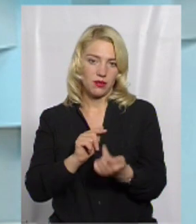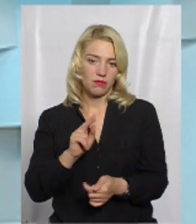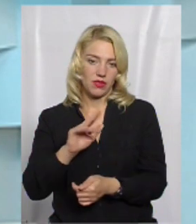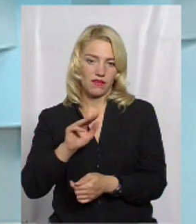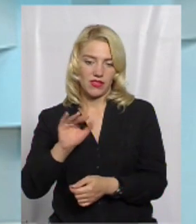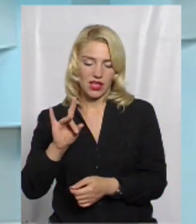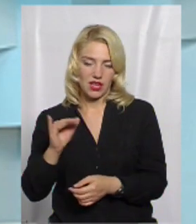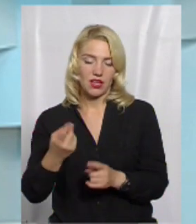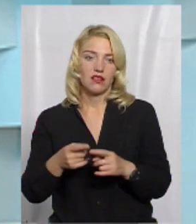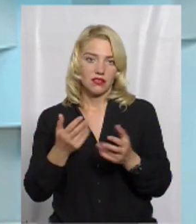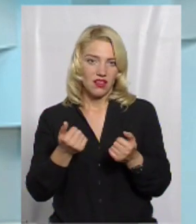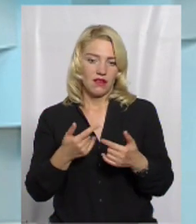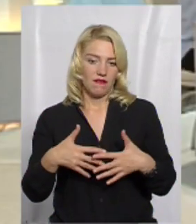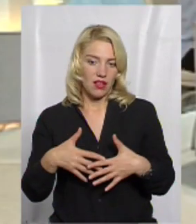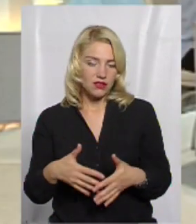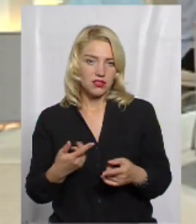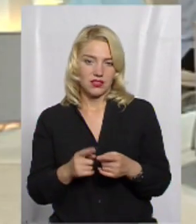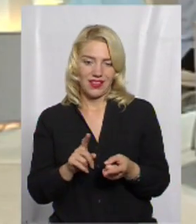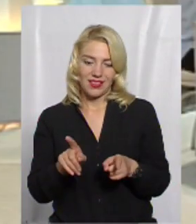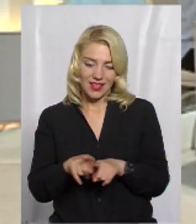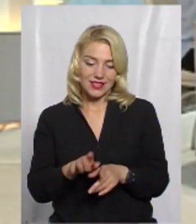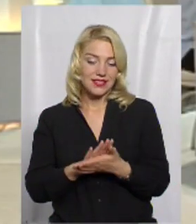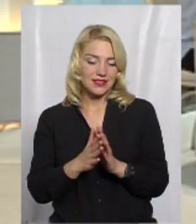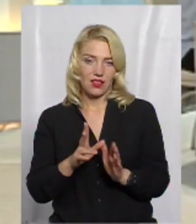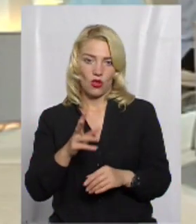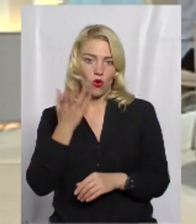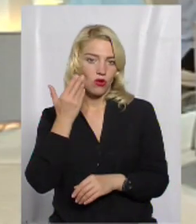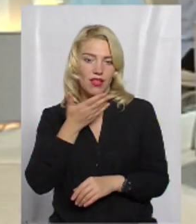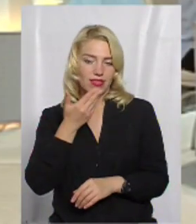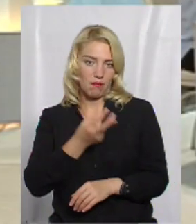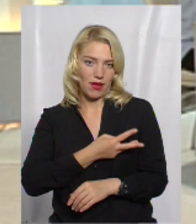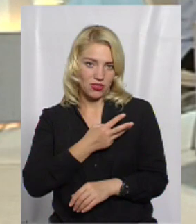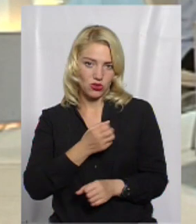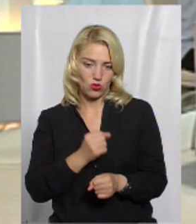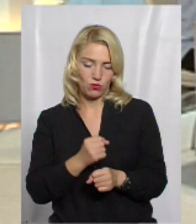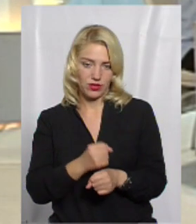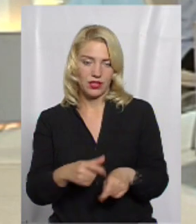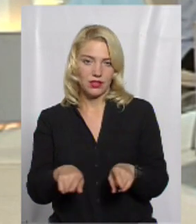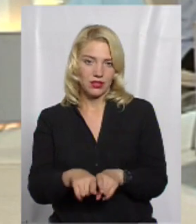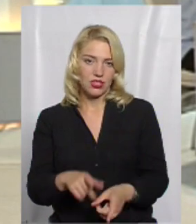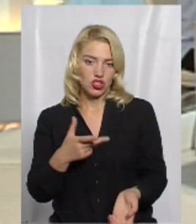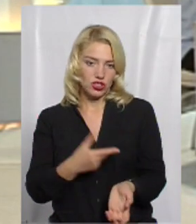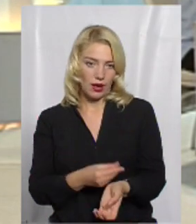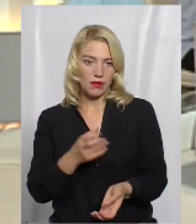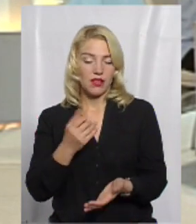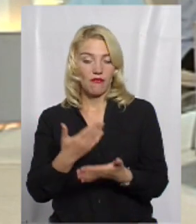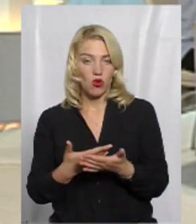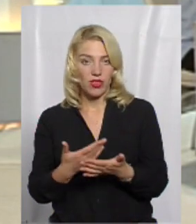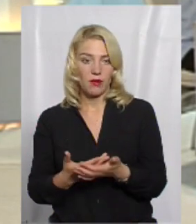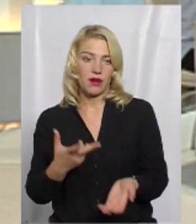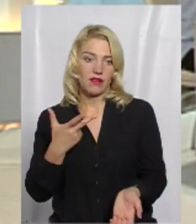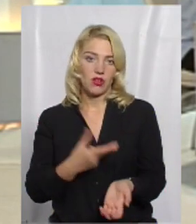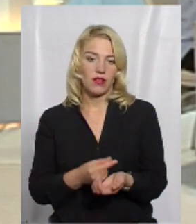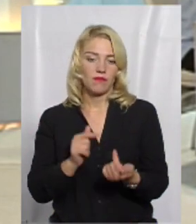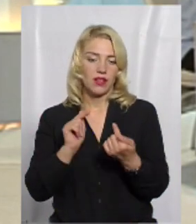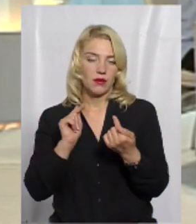вагітність – це такий стан, коли не бажано робити щеплення. Але, наприклад, вакцинація